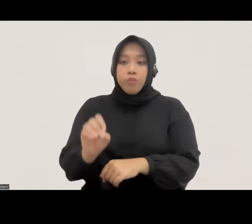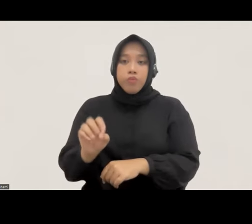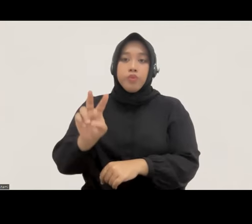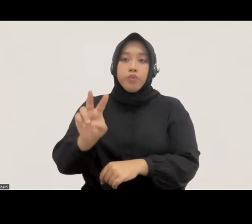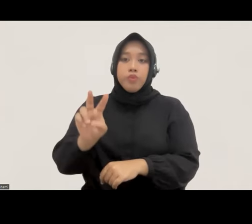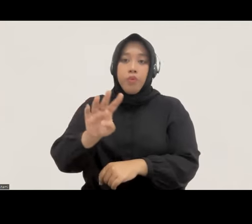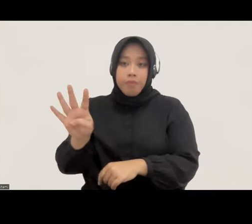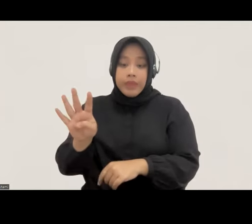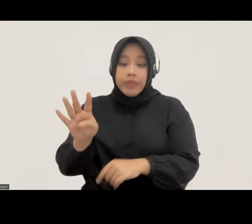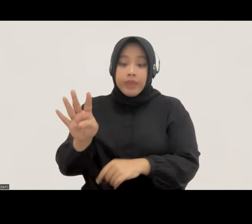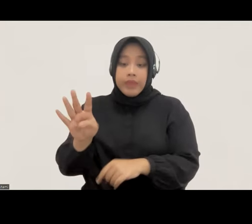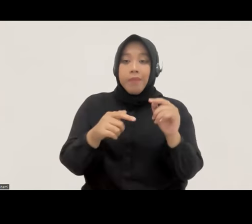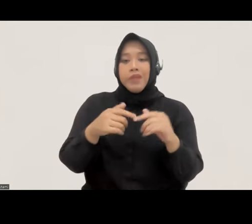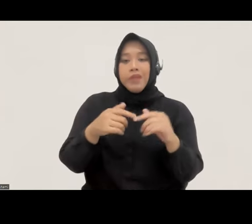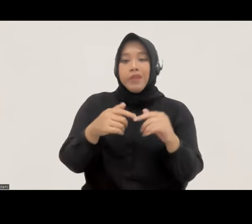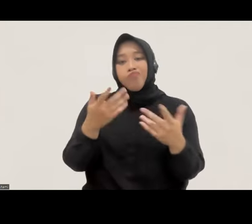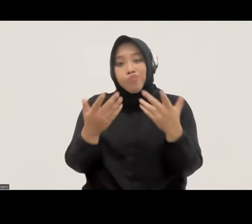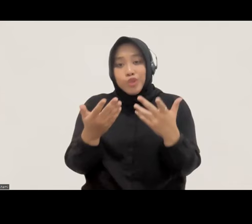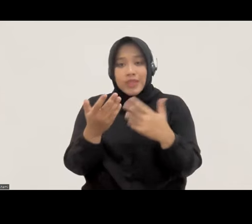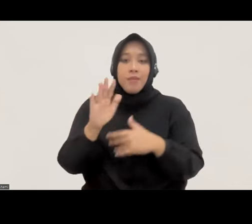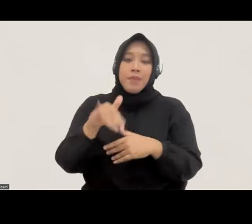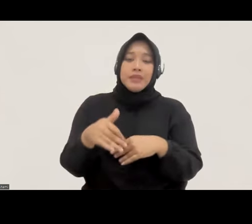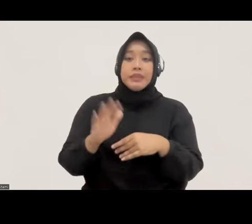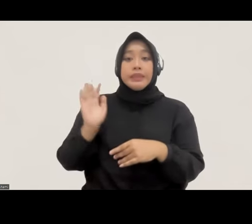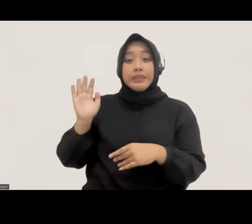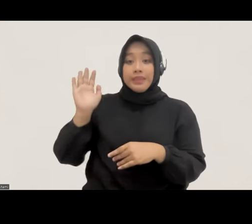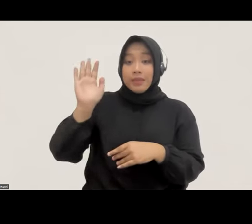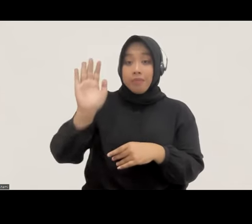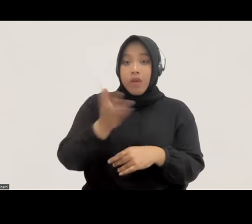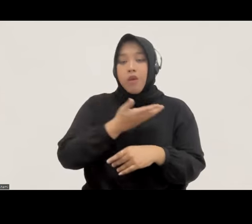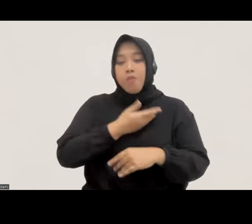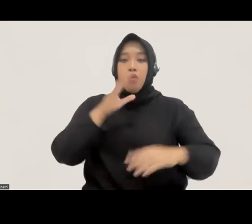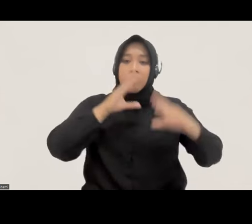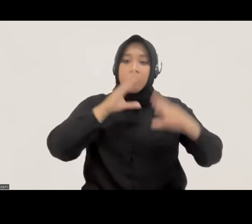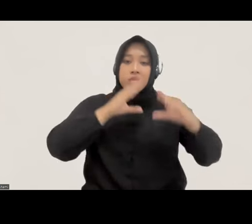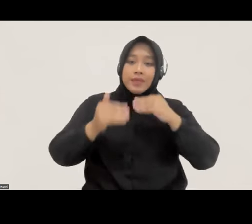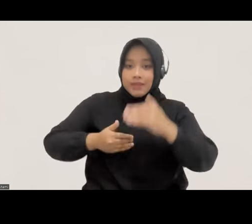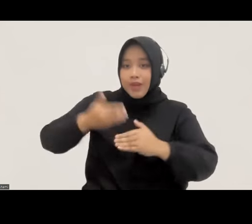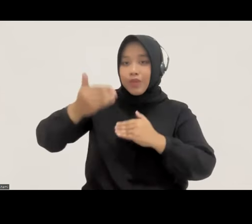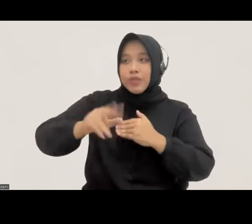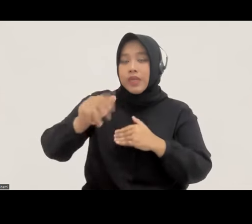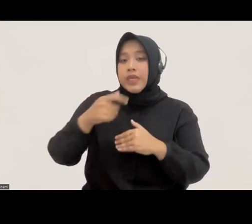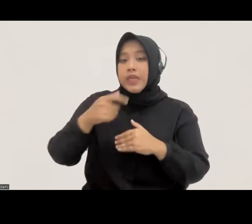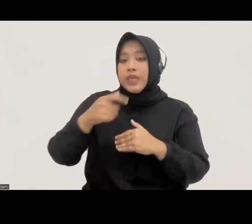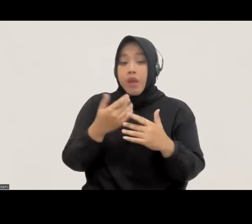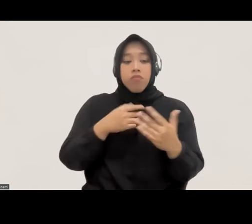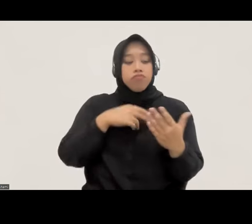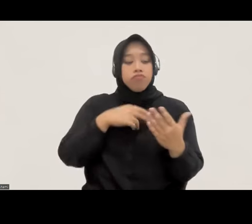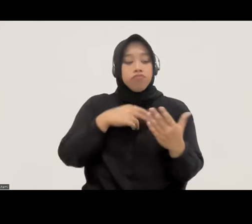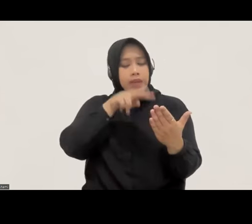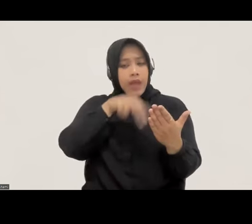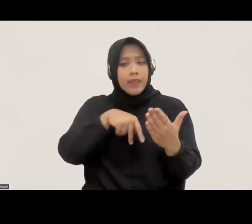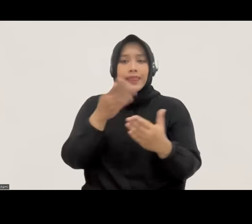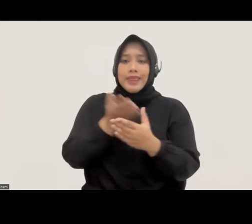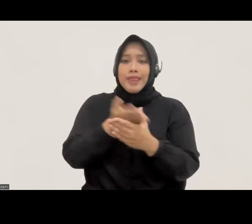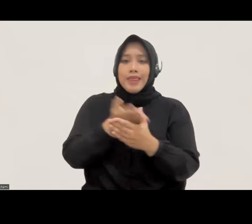juga masih membuka kemungkinan ke depan akan dibahas lebih lanjut. Tentu kalau kita lihat dokumen